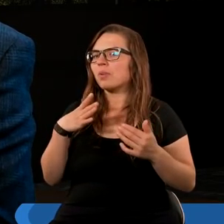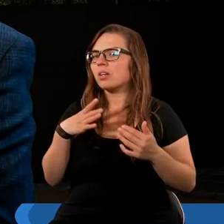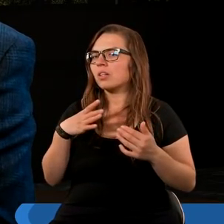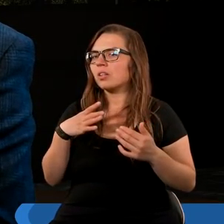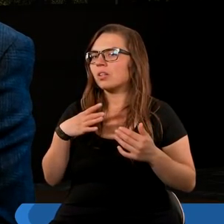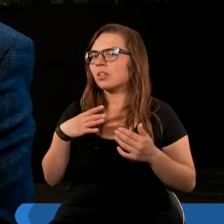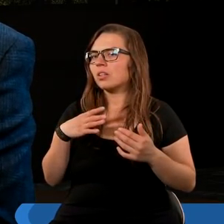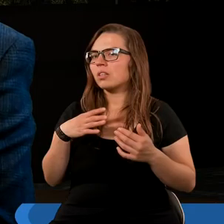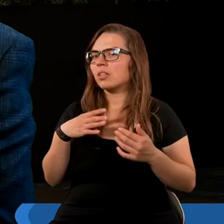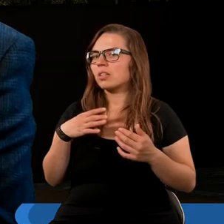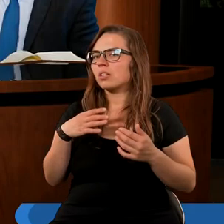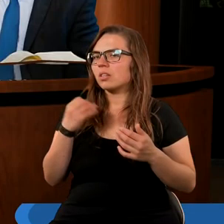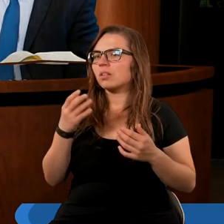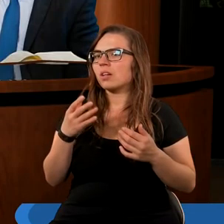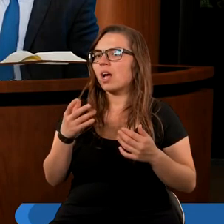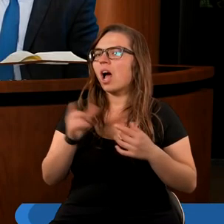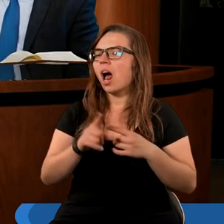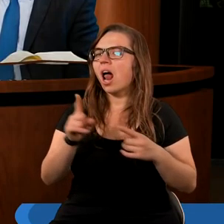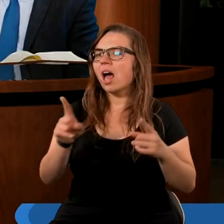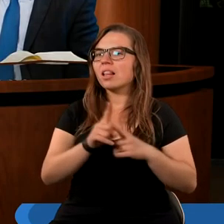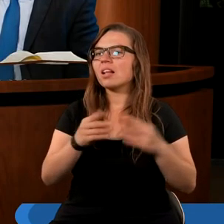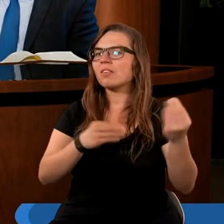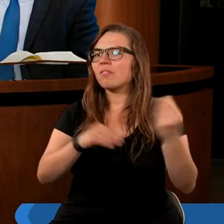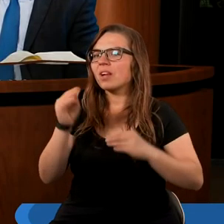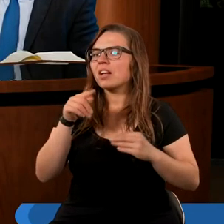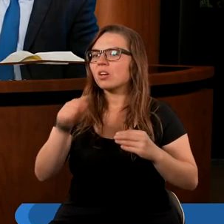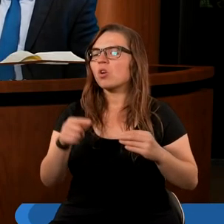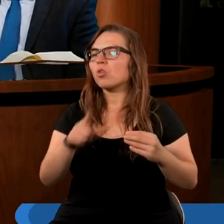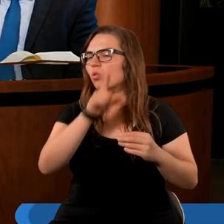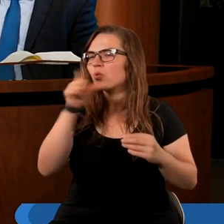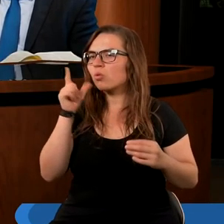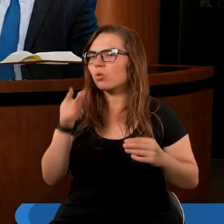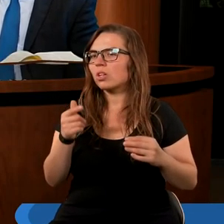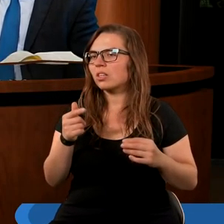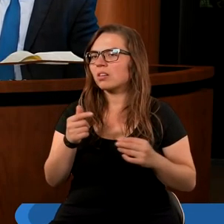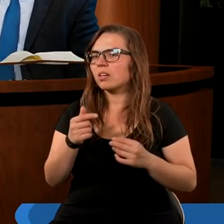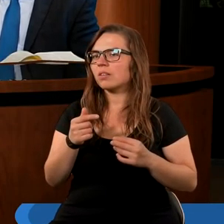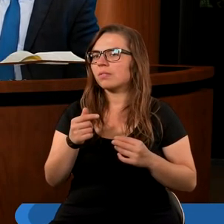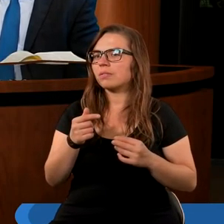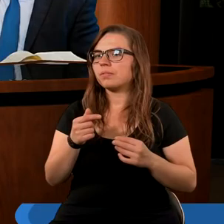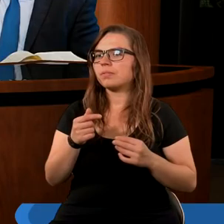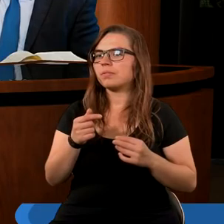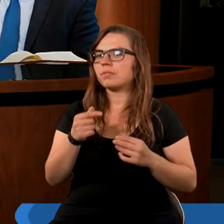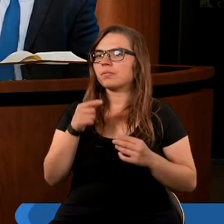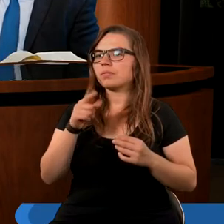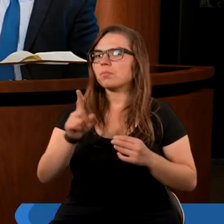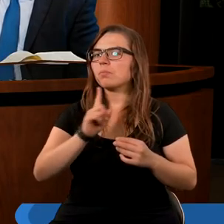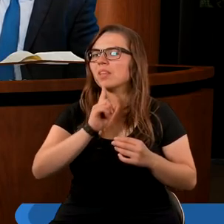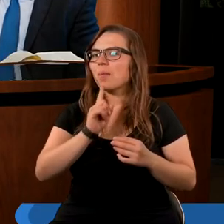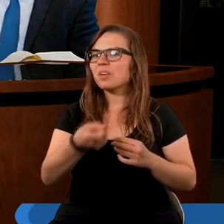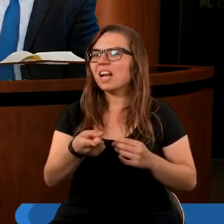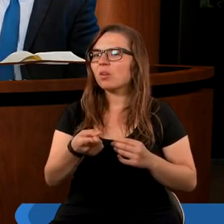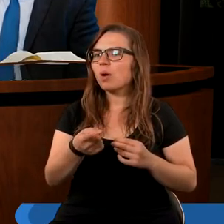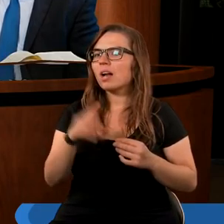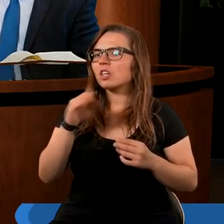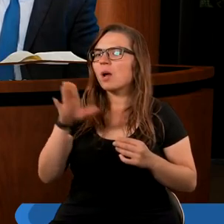Babilonie, z niego wyszli. Dziękuję bardzo. Ale więcej jest powiedziane. Wyjdźcie z niego, ludu mój. To jest pozytywne przesłanie, które pokazuje,